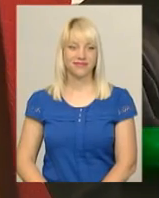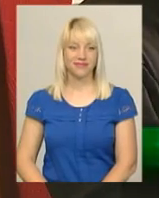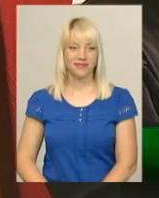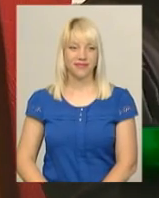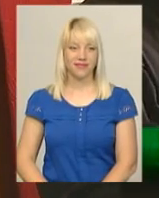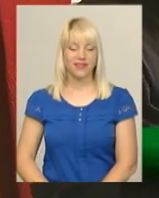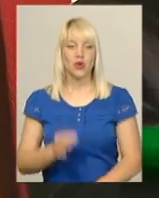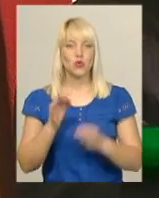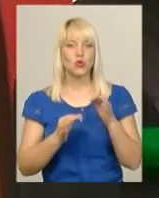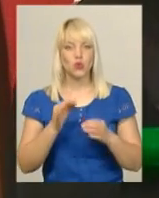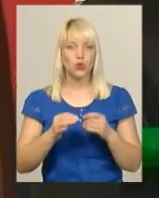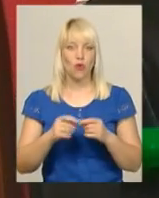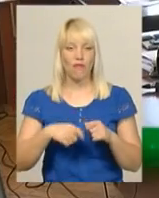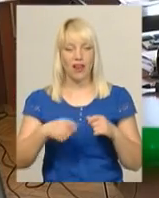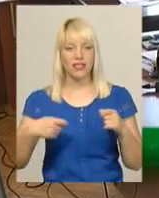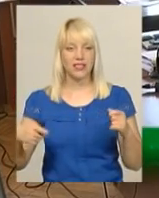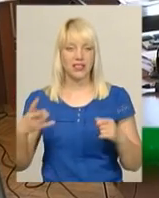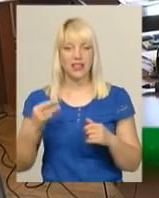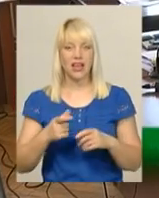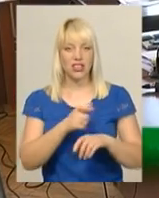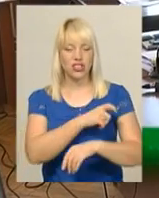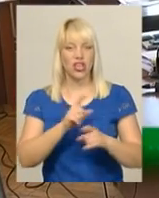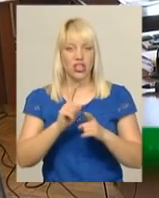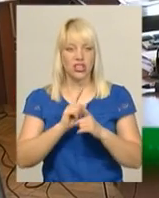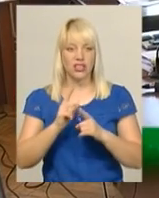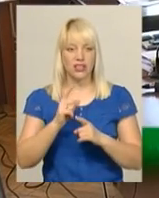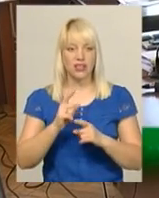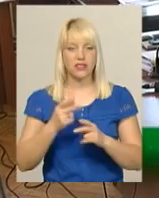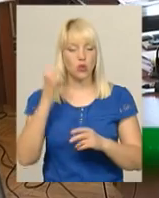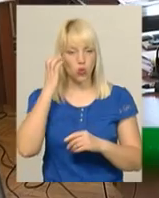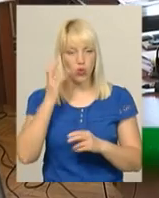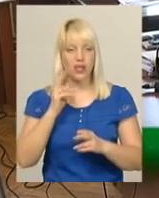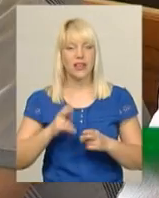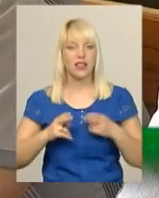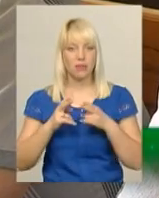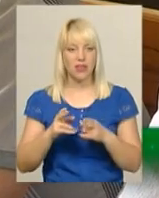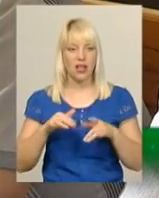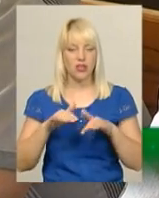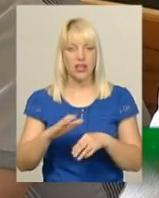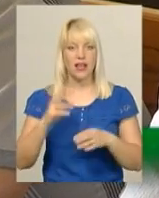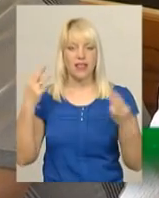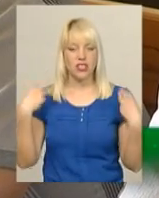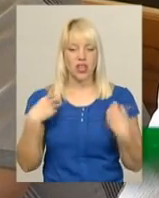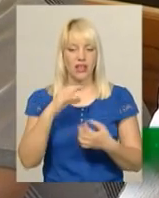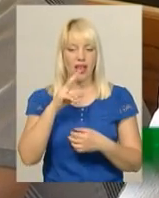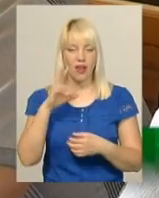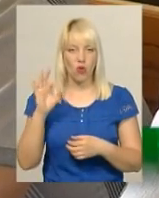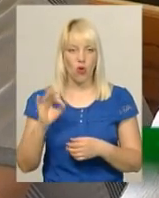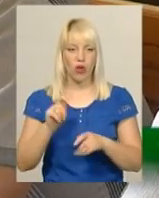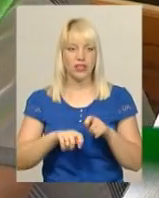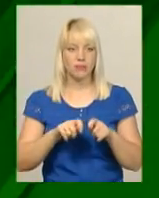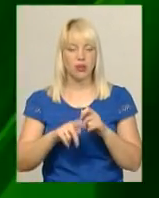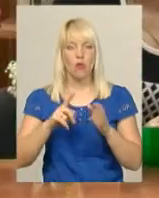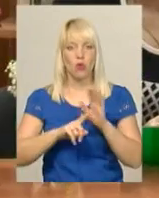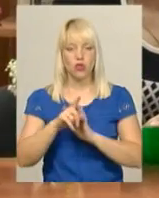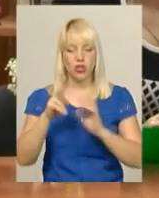Судова тягнина на черговому слуханні кримінальної справи начальника обласної держекоінспекції розпочали розгляд письмових доказів.